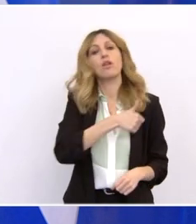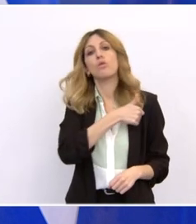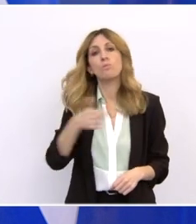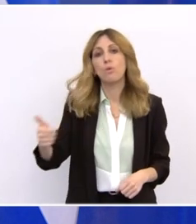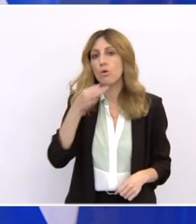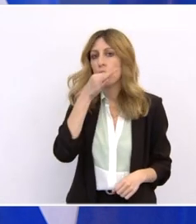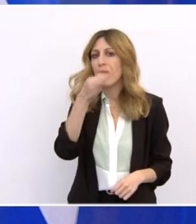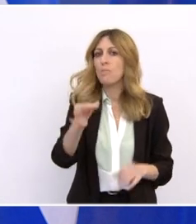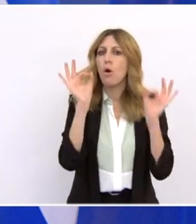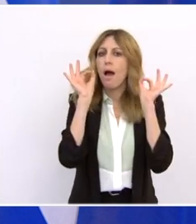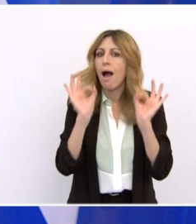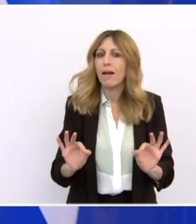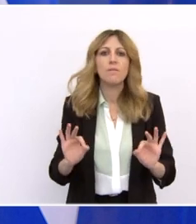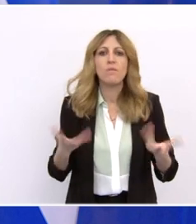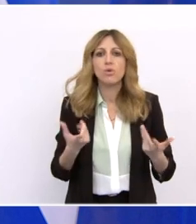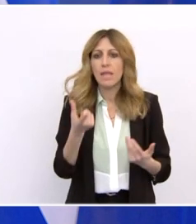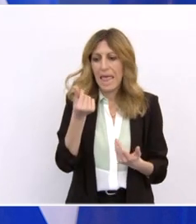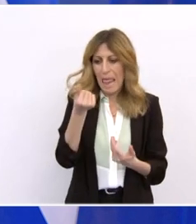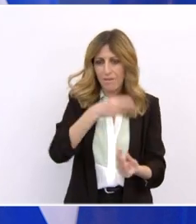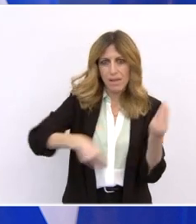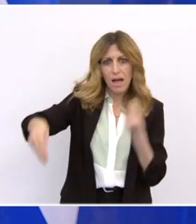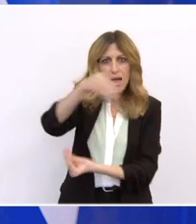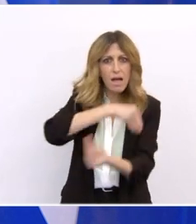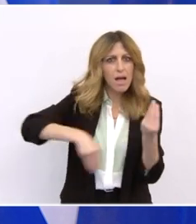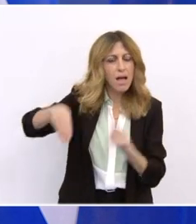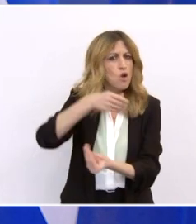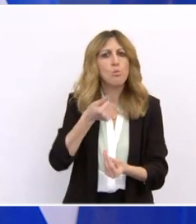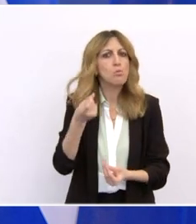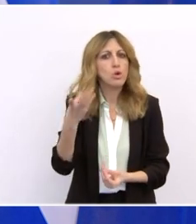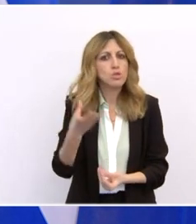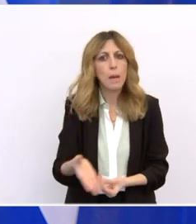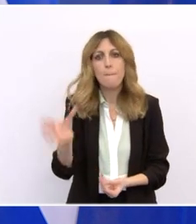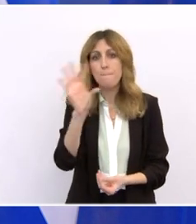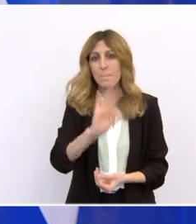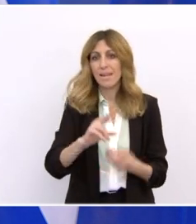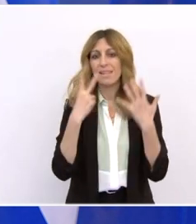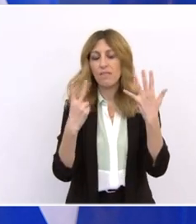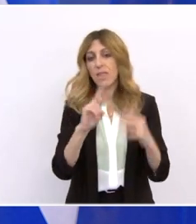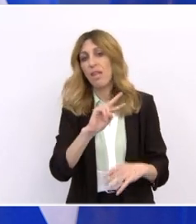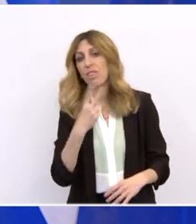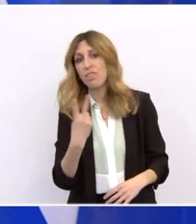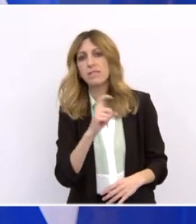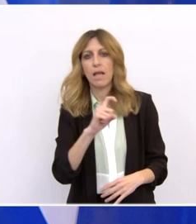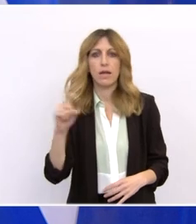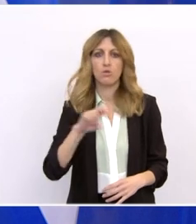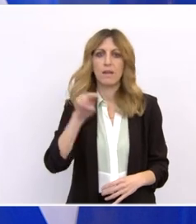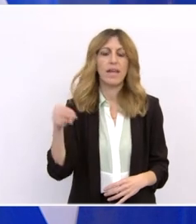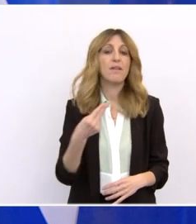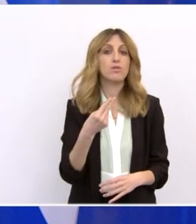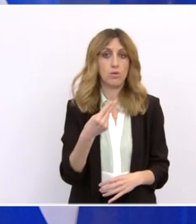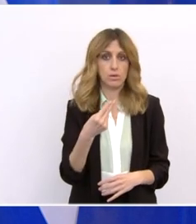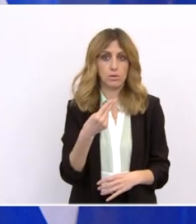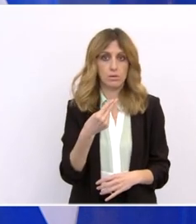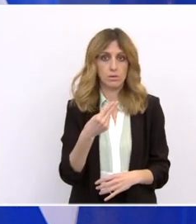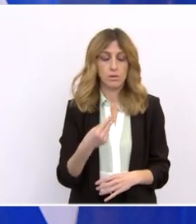πόρων που θα κινητοποιηθούν. Συζητάμε για 57 δισεκατομμύρια ευρώ εάν προσθέσουμε